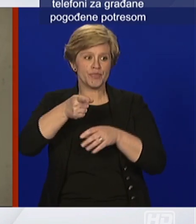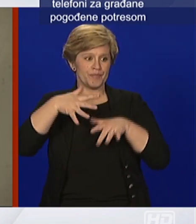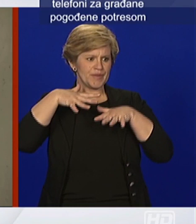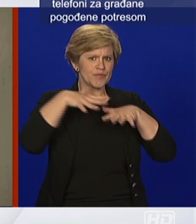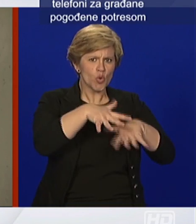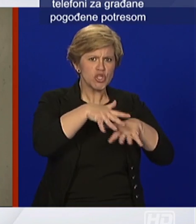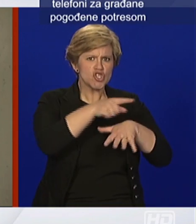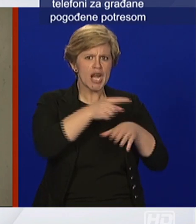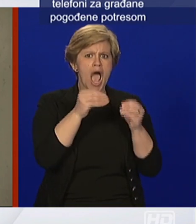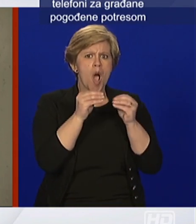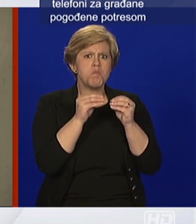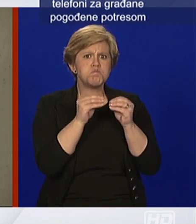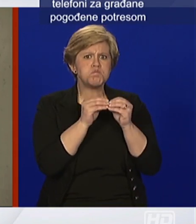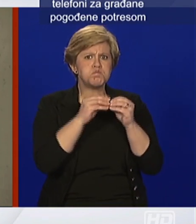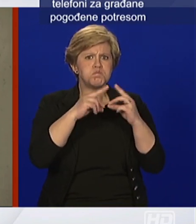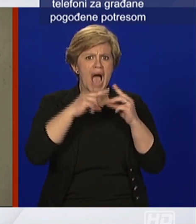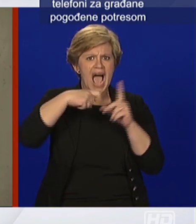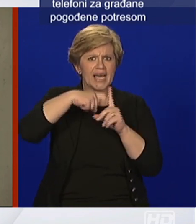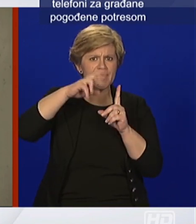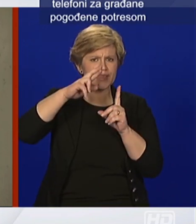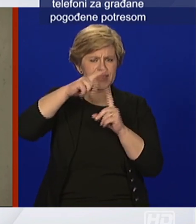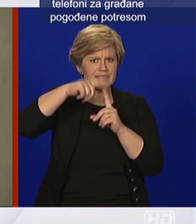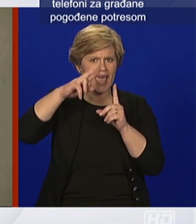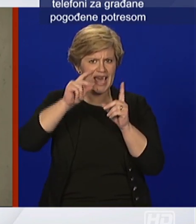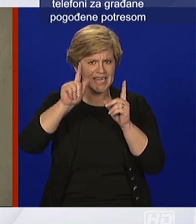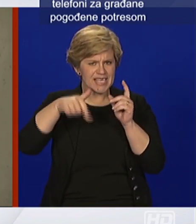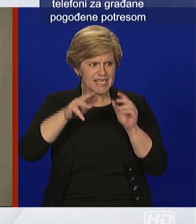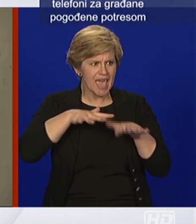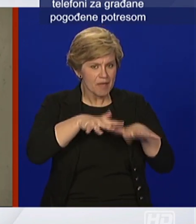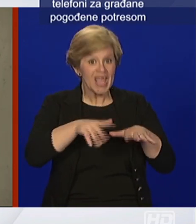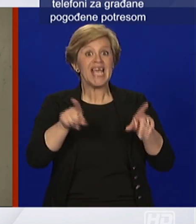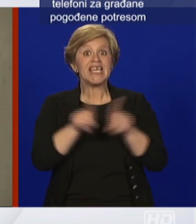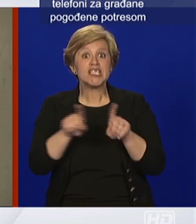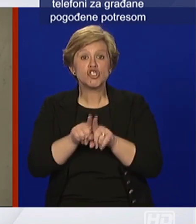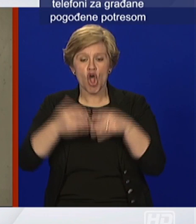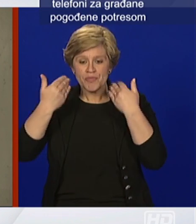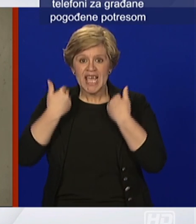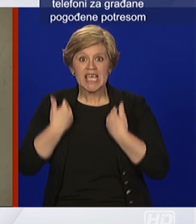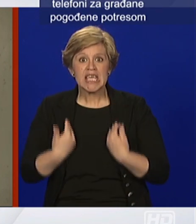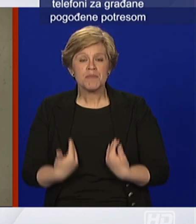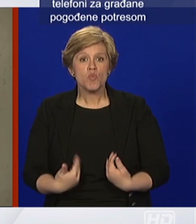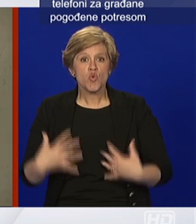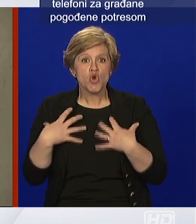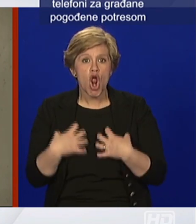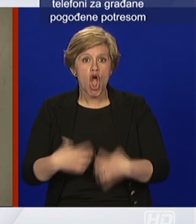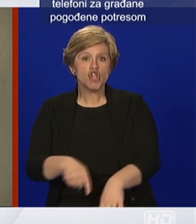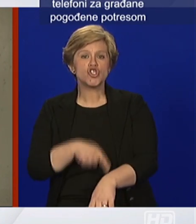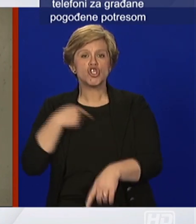djeluje i na imunološki sustav tako da u određenim situacijama